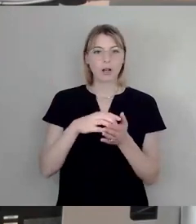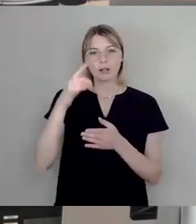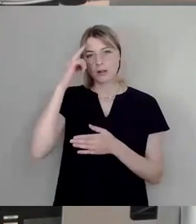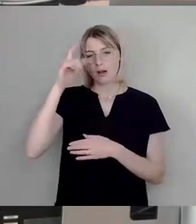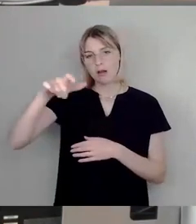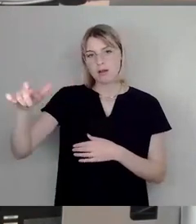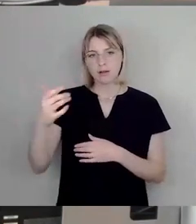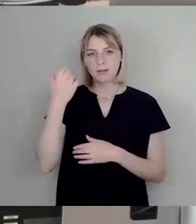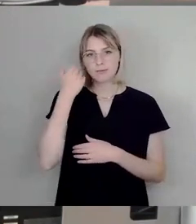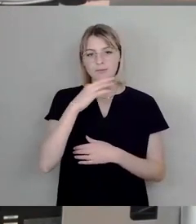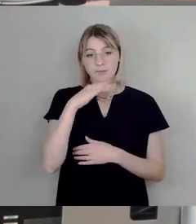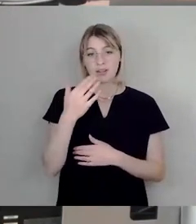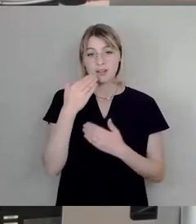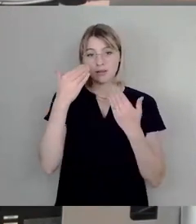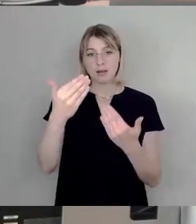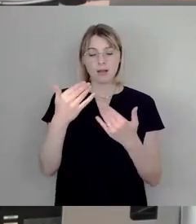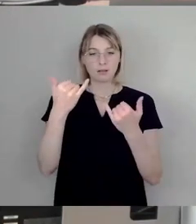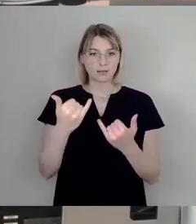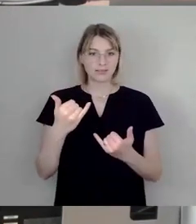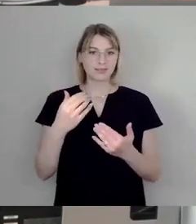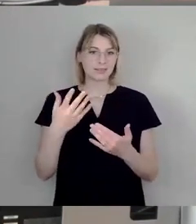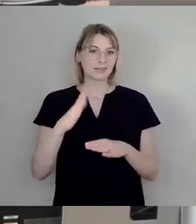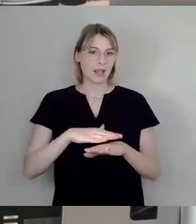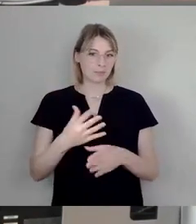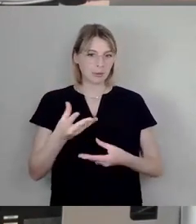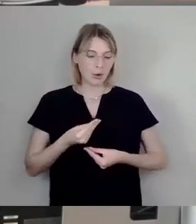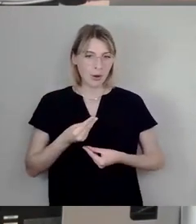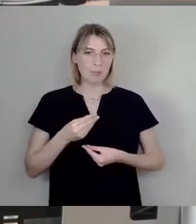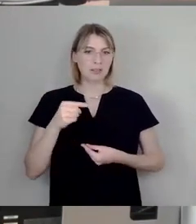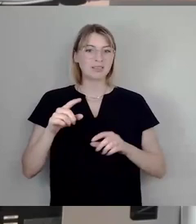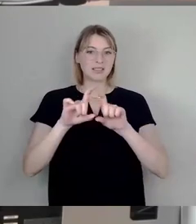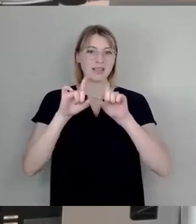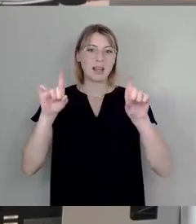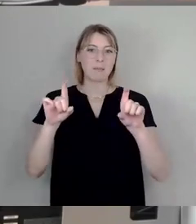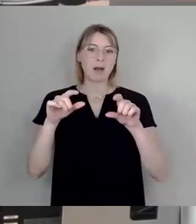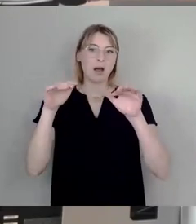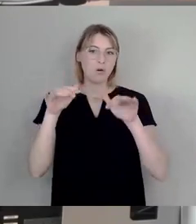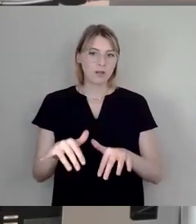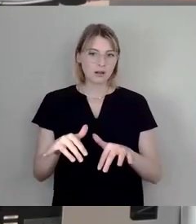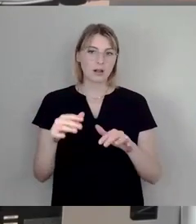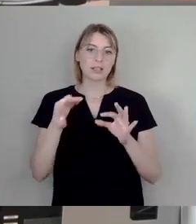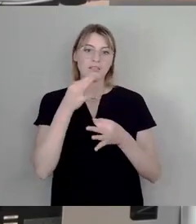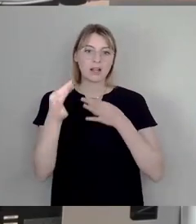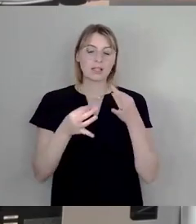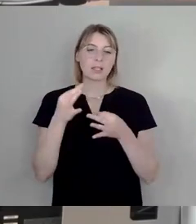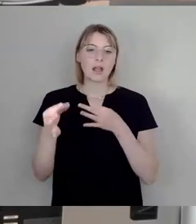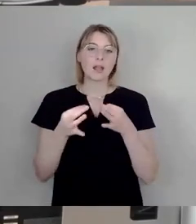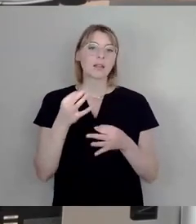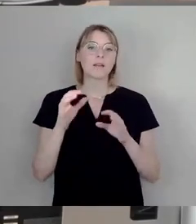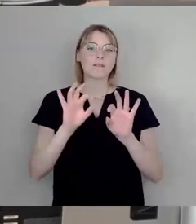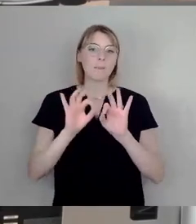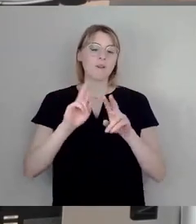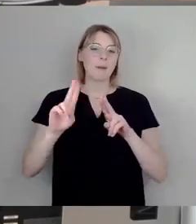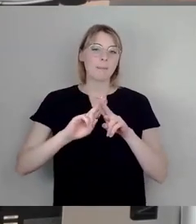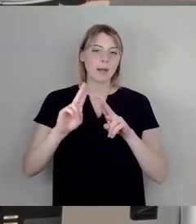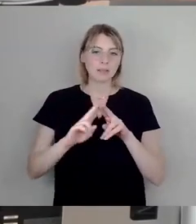kurz hier Zeit einräumen zum Thema Aufenthaltsqualität verbessern vor dem Kulturpalast. Einmal